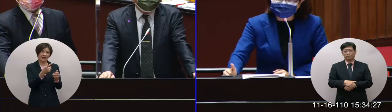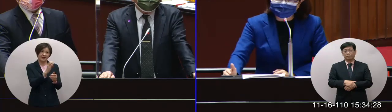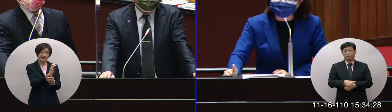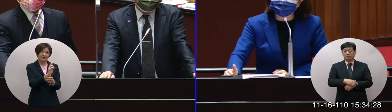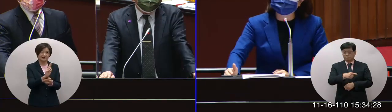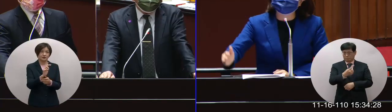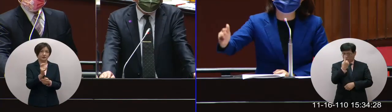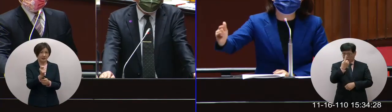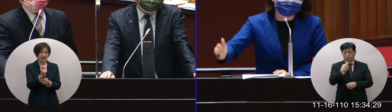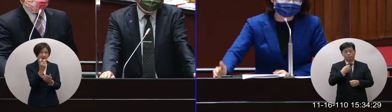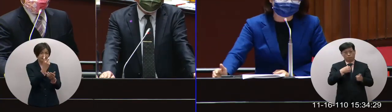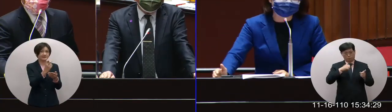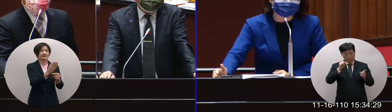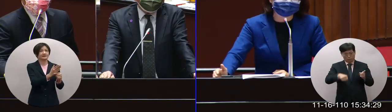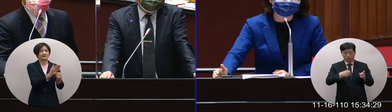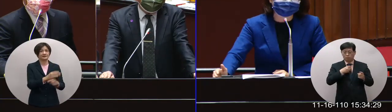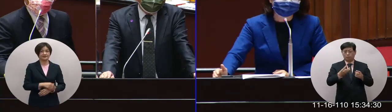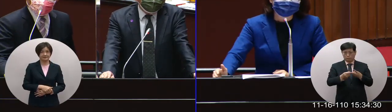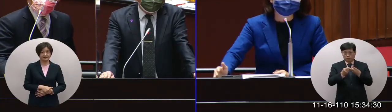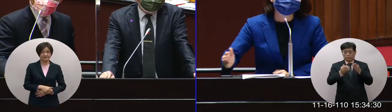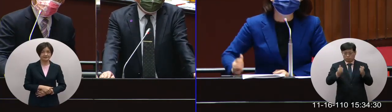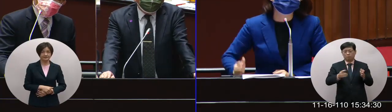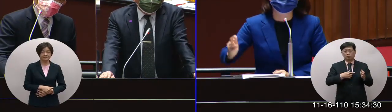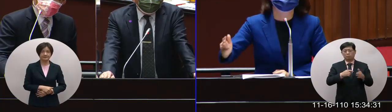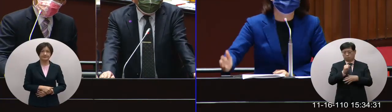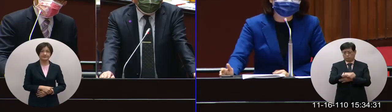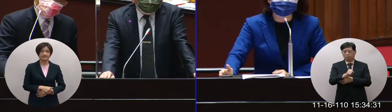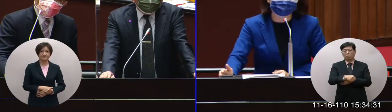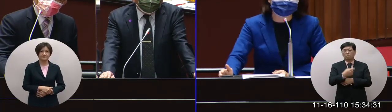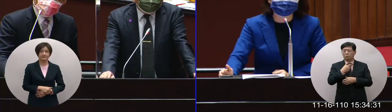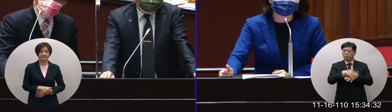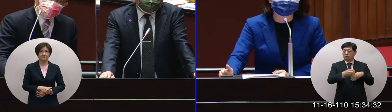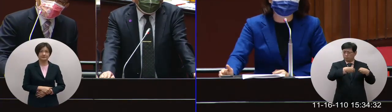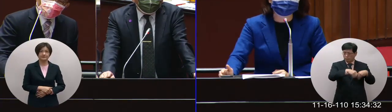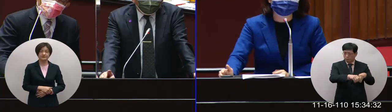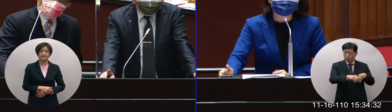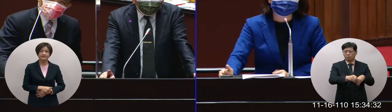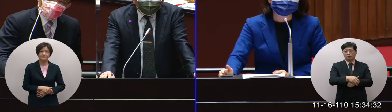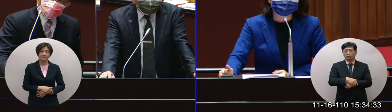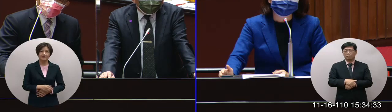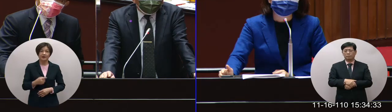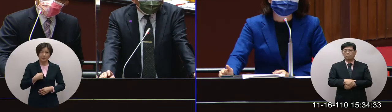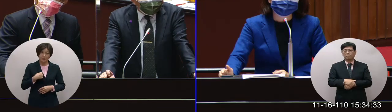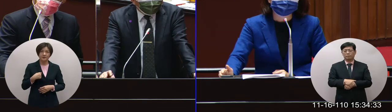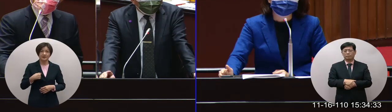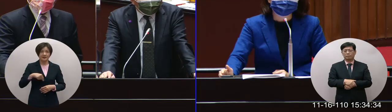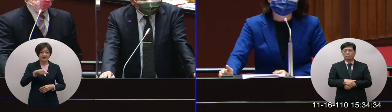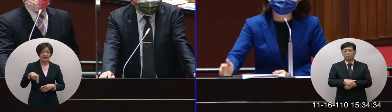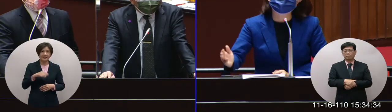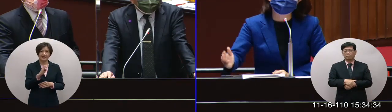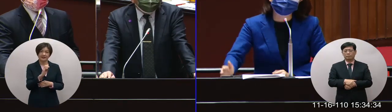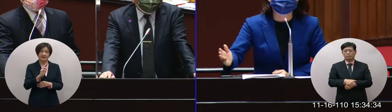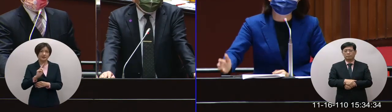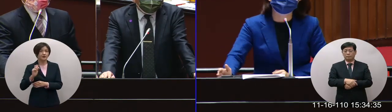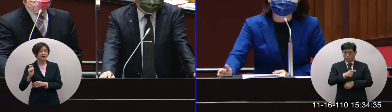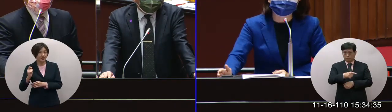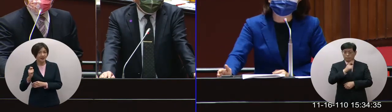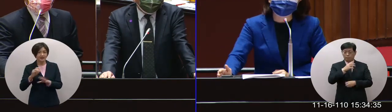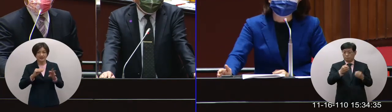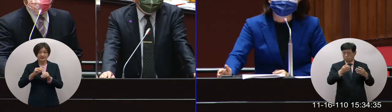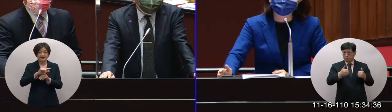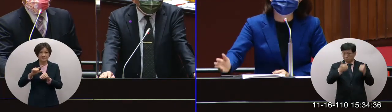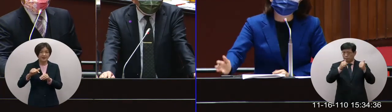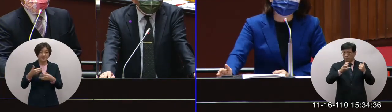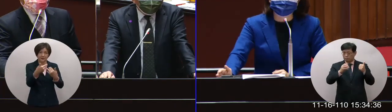所以巴拉圭的部分他因為要做三期嘛同時我們可能也會捐疫苗給他們我們會先我們把EUA的資料提供部分有沒有